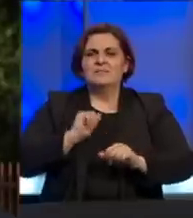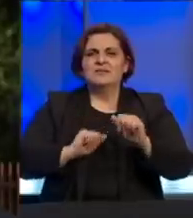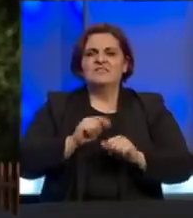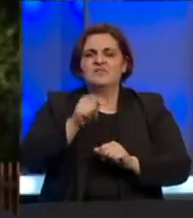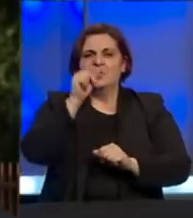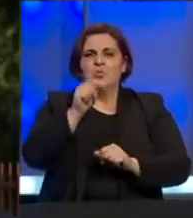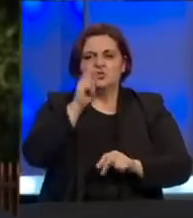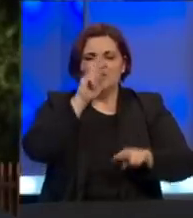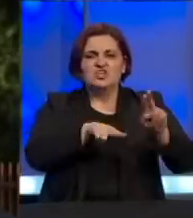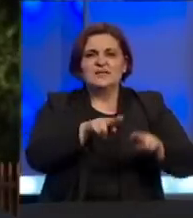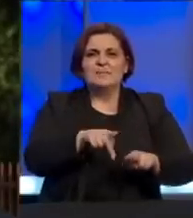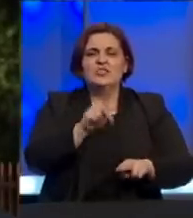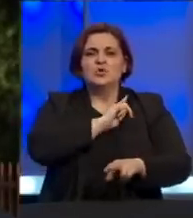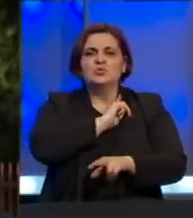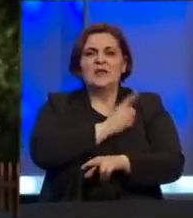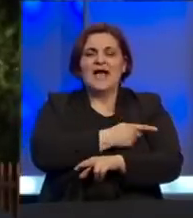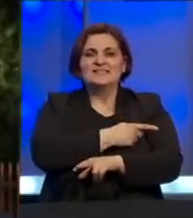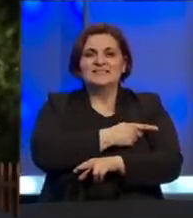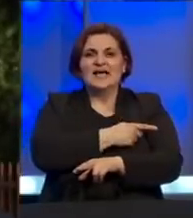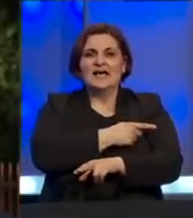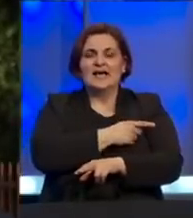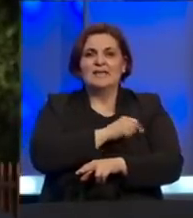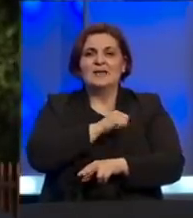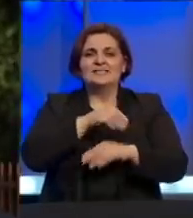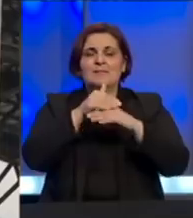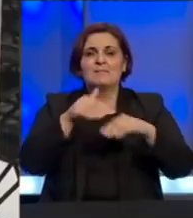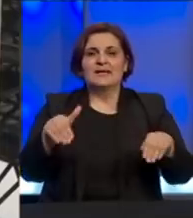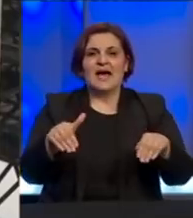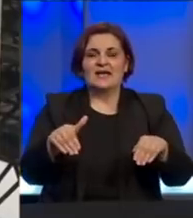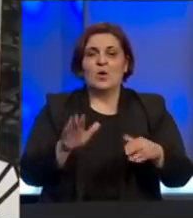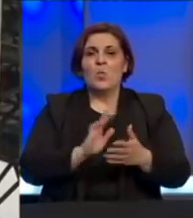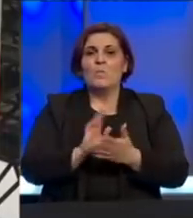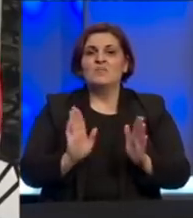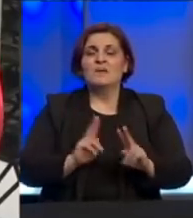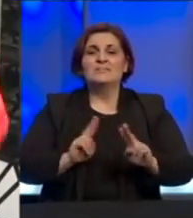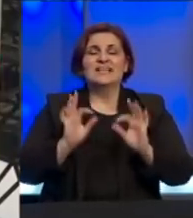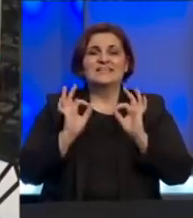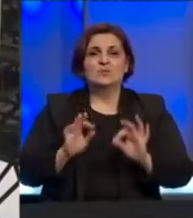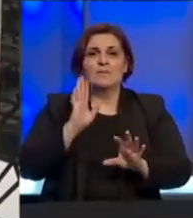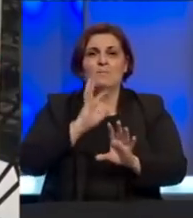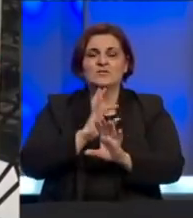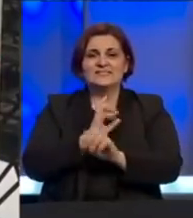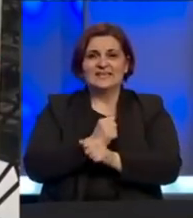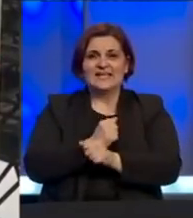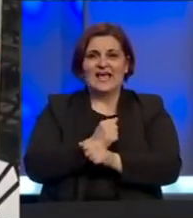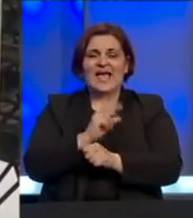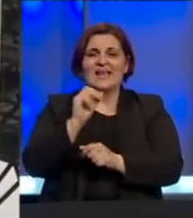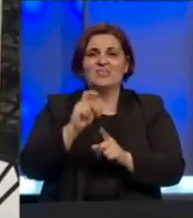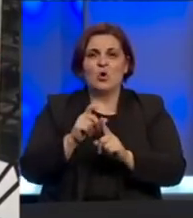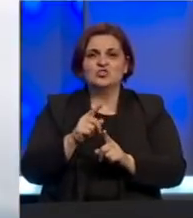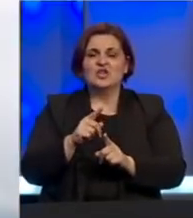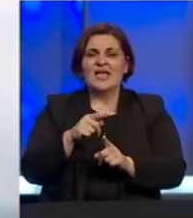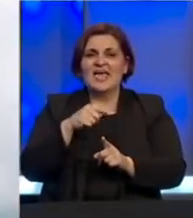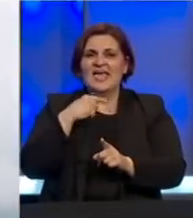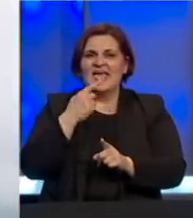ljudima dok su na snazi na samim granicama. Umeđu vremenu, ministar sigurnosti Bosne i Hercegovine, Fahrudin Radončić se